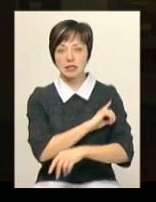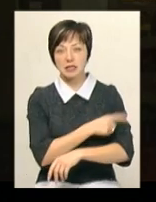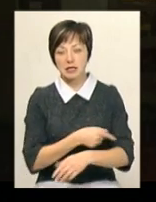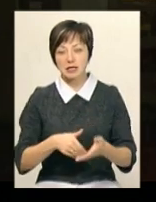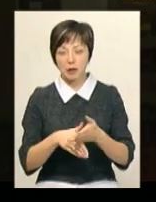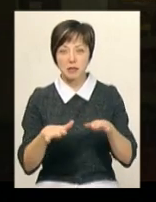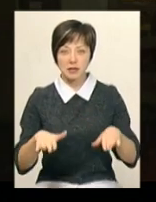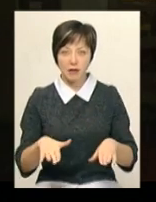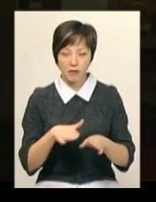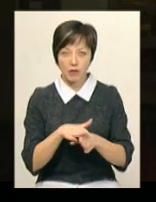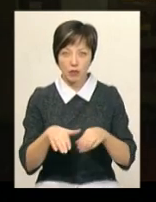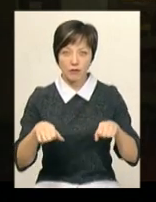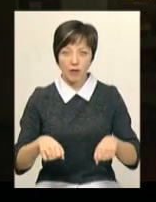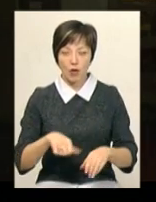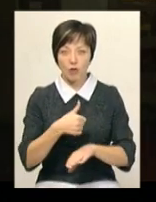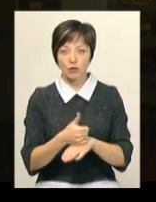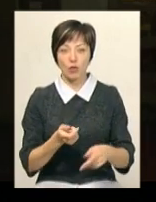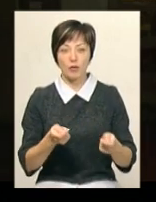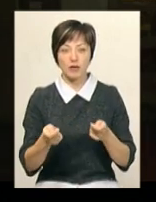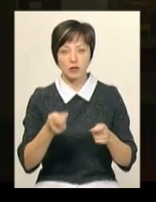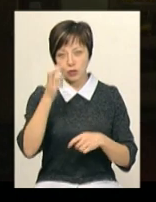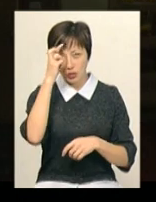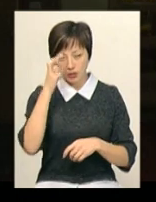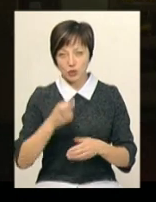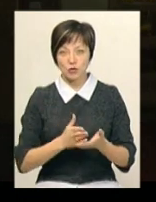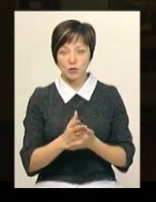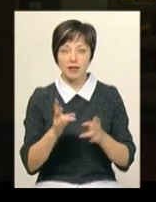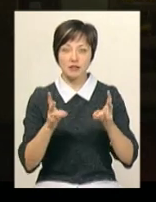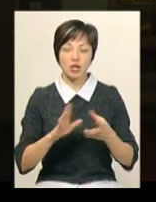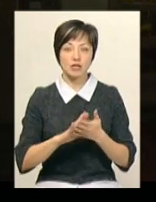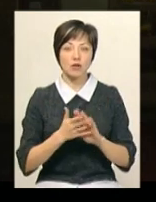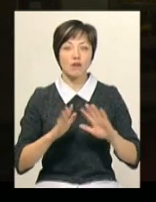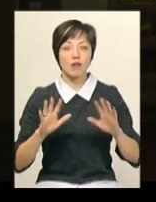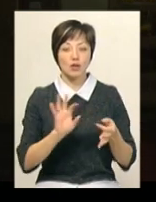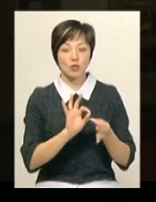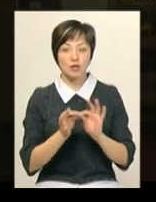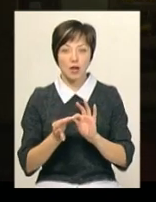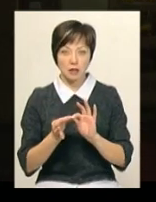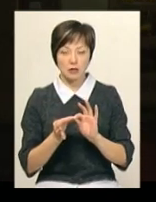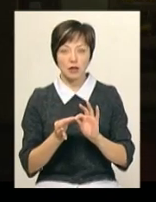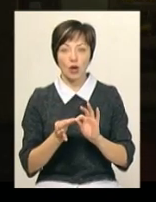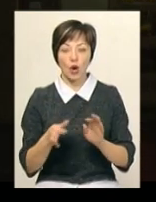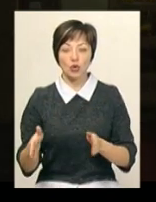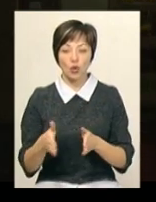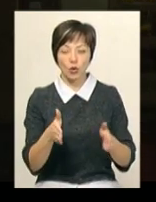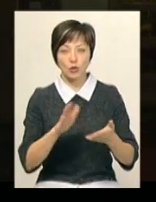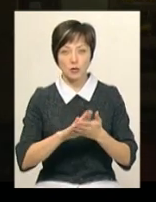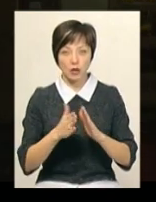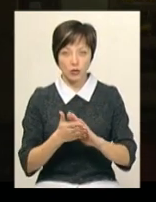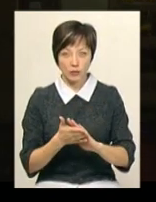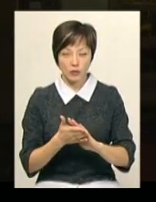органів використовування, так і головне управління державних службів на сучасній ситуації. У разі ускладнення дорожньої обстановки,